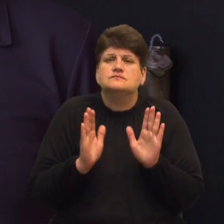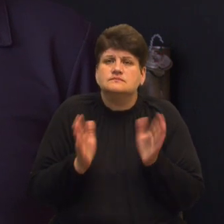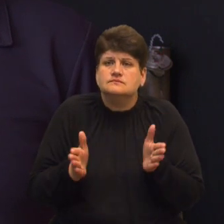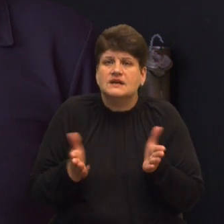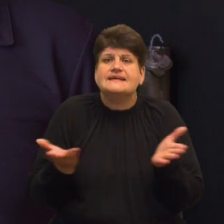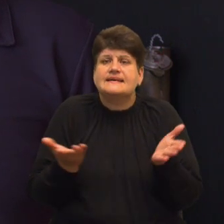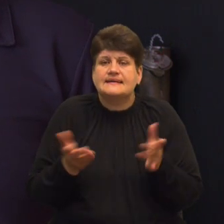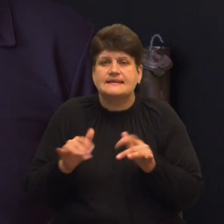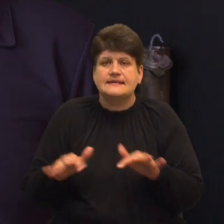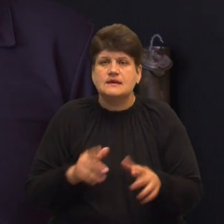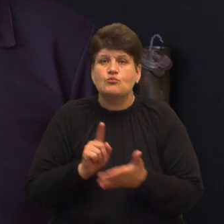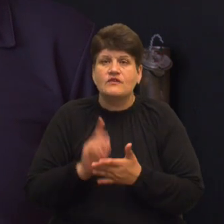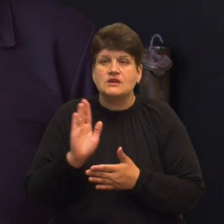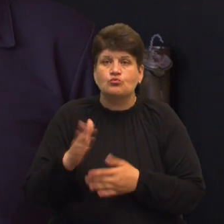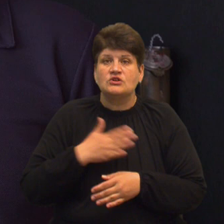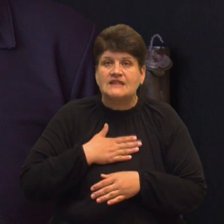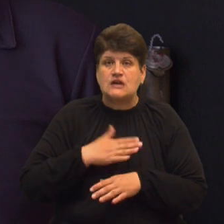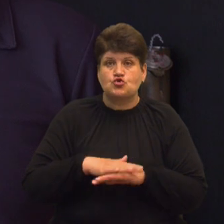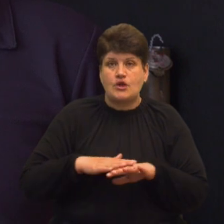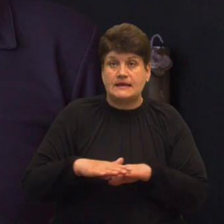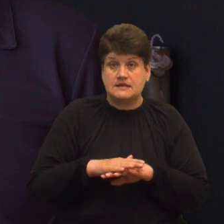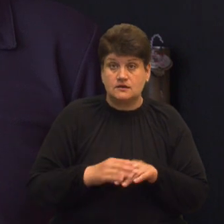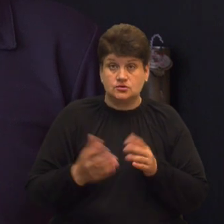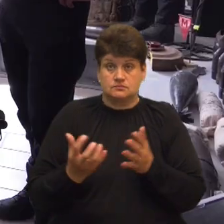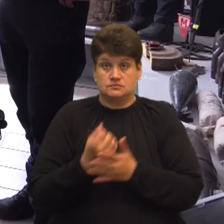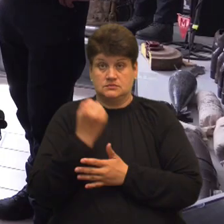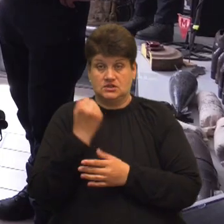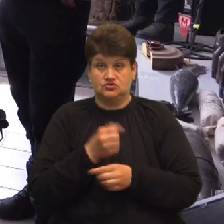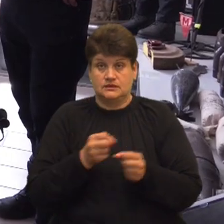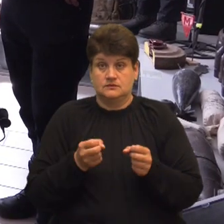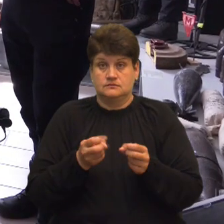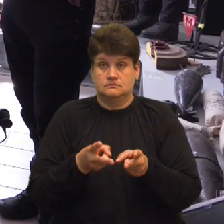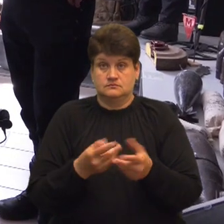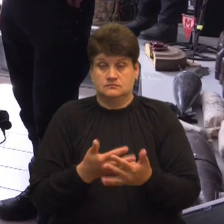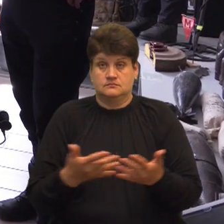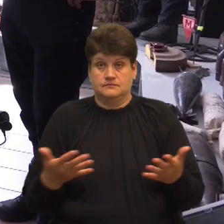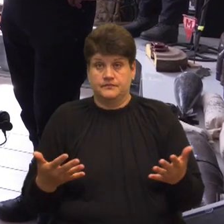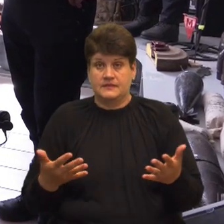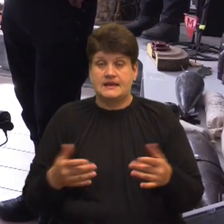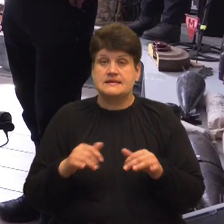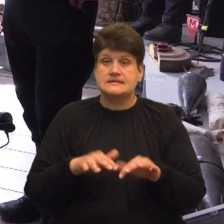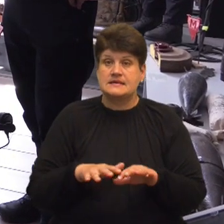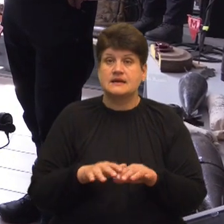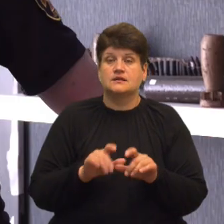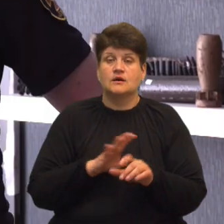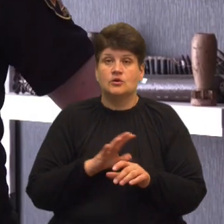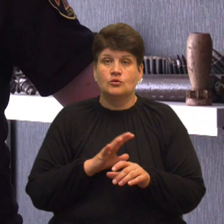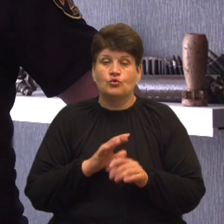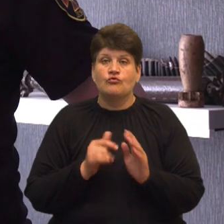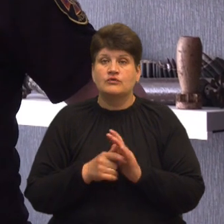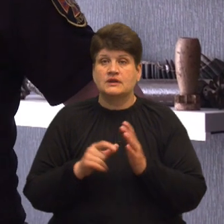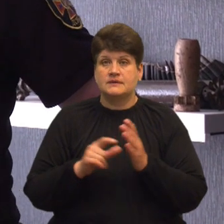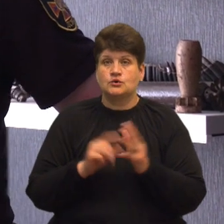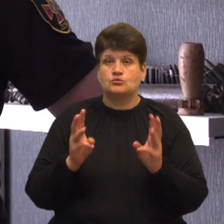і які дії повинні бути нашого населення, якщо вони виявили вибухонебезпечний предмет. Захід відбувся у кімнаті Мінної безпеки Музею пожежно